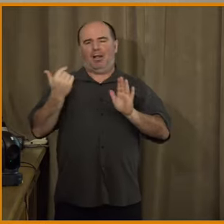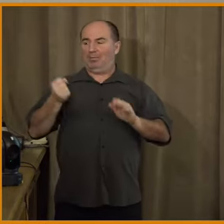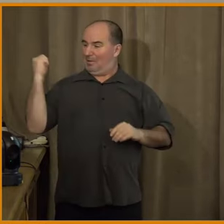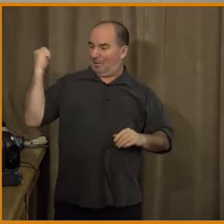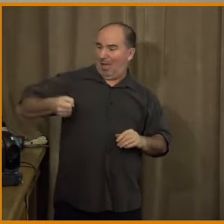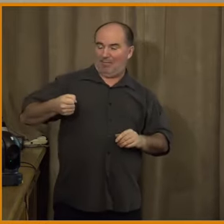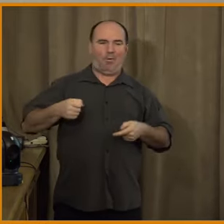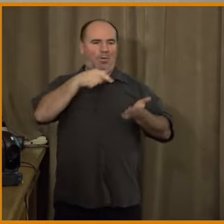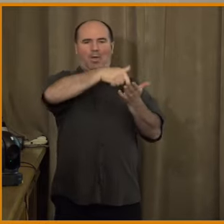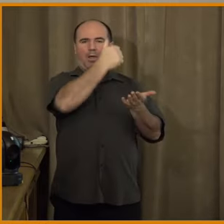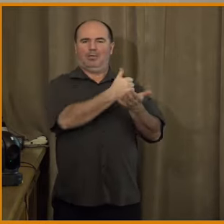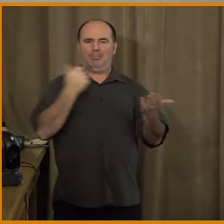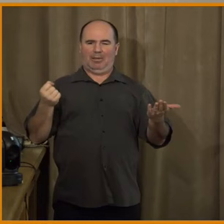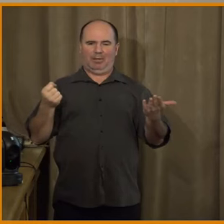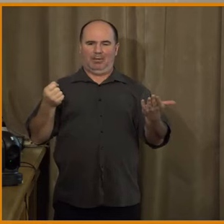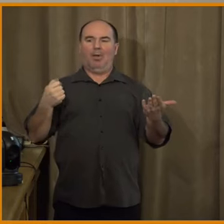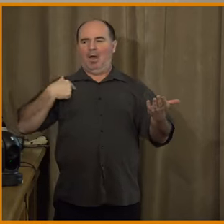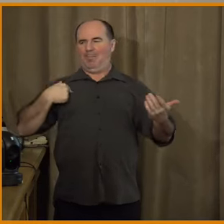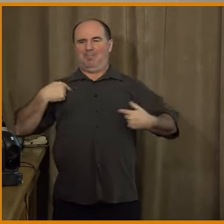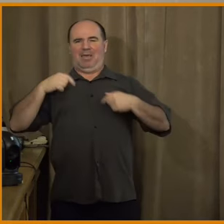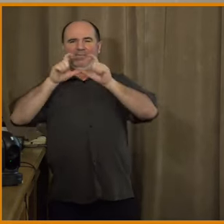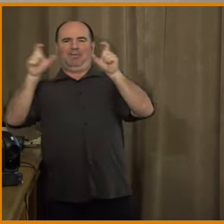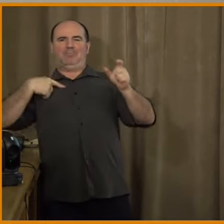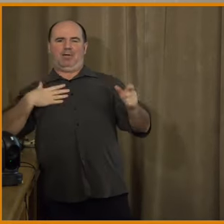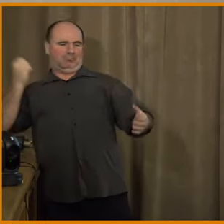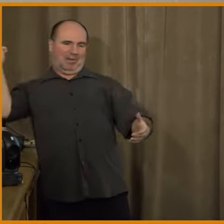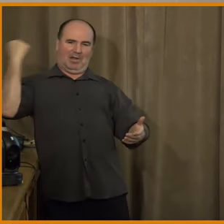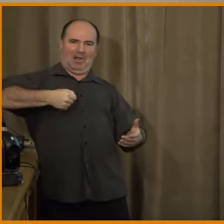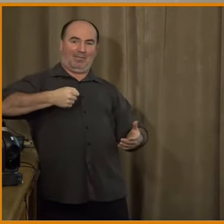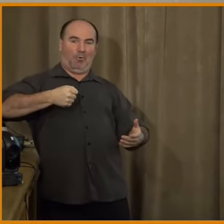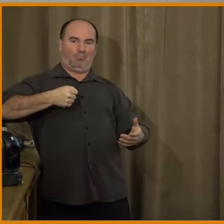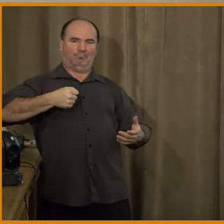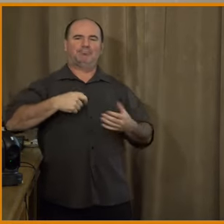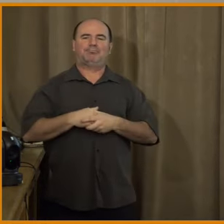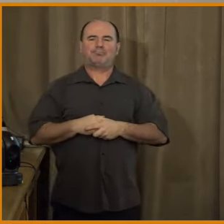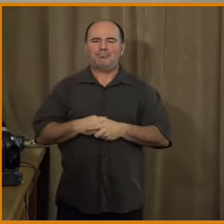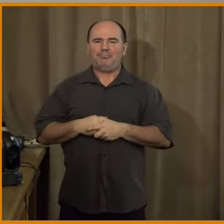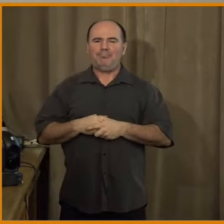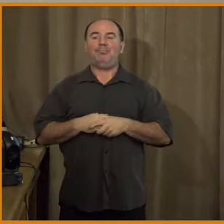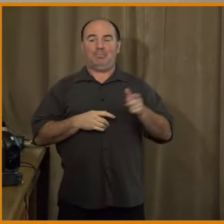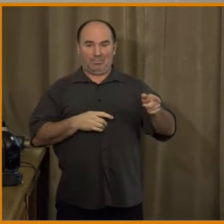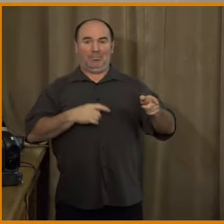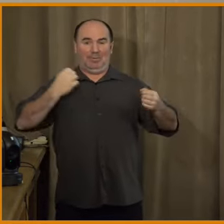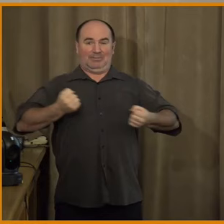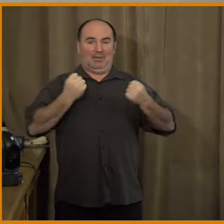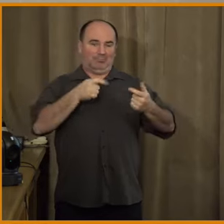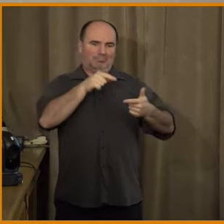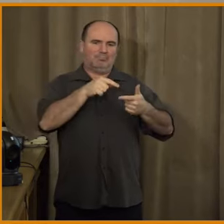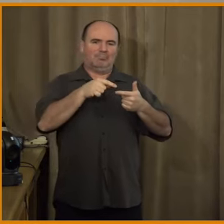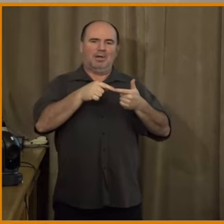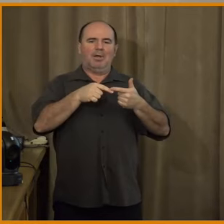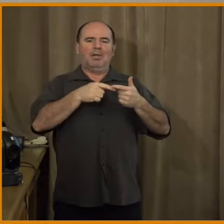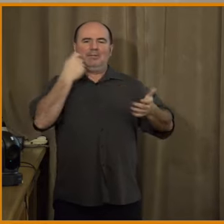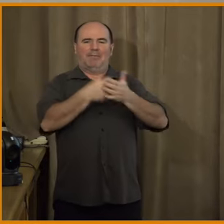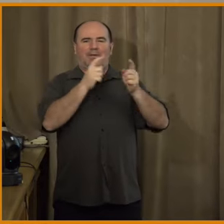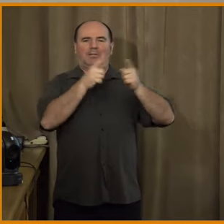otázku definiční tolik neřešíme. Takže já nebudu reagovat tak dlouho. Já vám můžu říct, že my se snažíme používat tu definici dezinformací, tak, jak zaznělo na